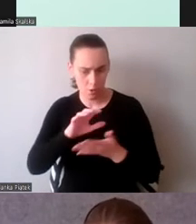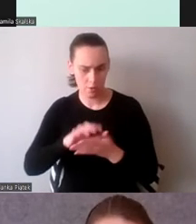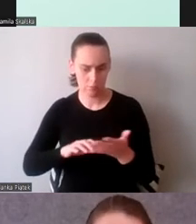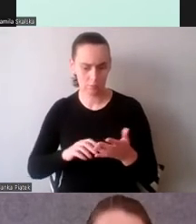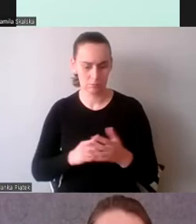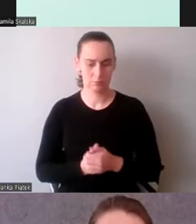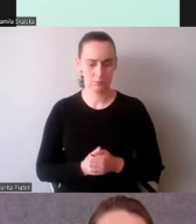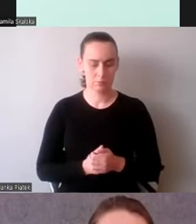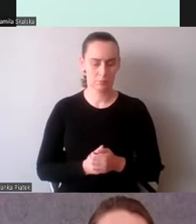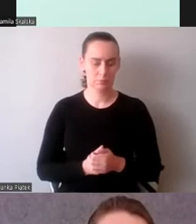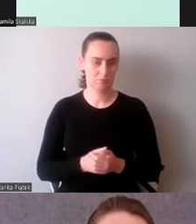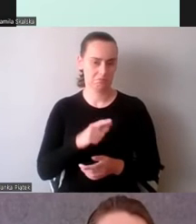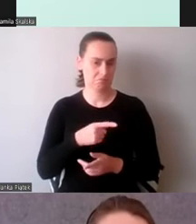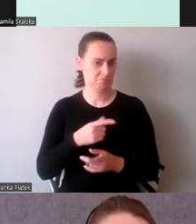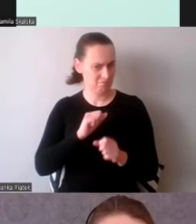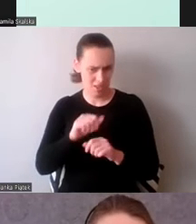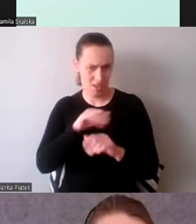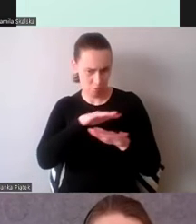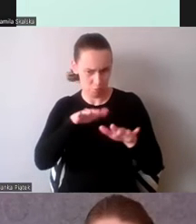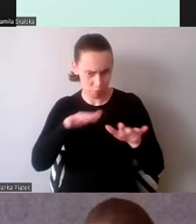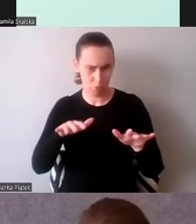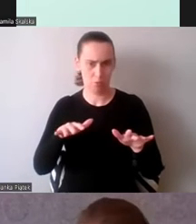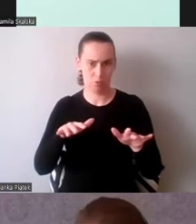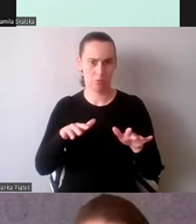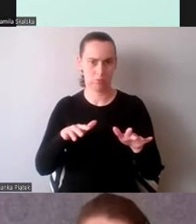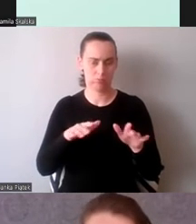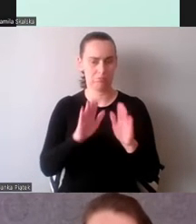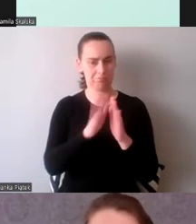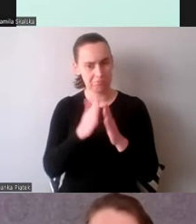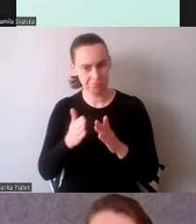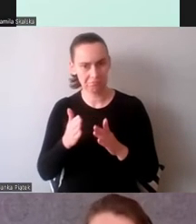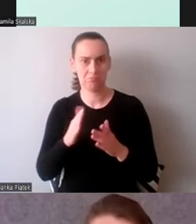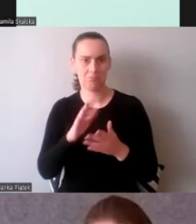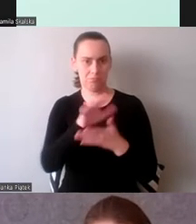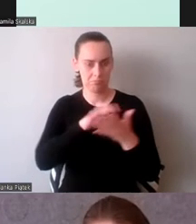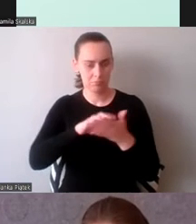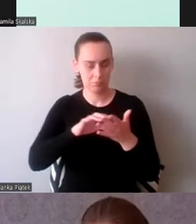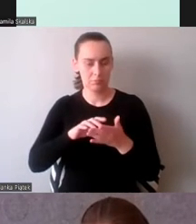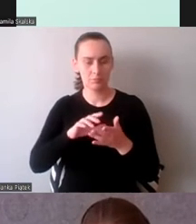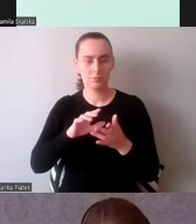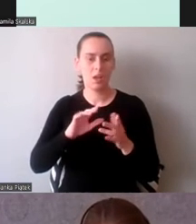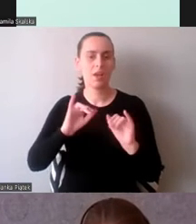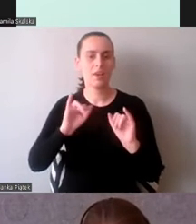mówiącej o tym, jakie umiejętności musi posiąść tłumacz, by umieć tłumaczyć.